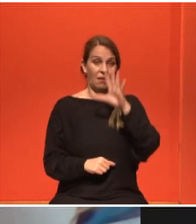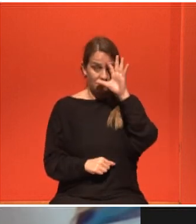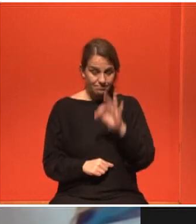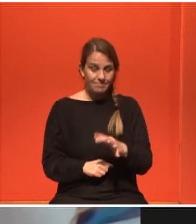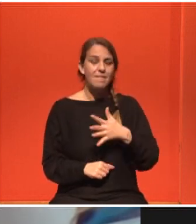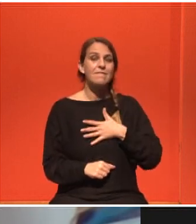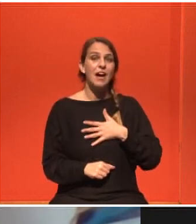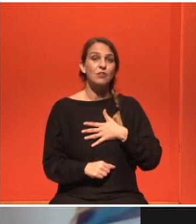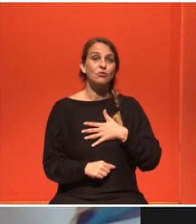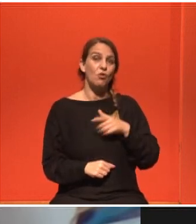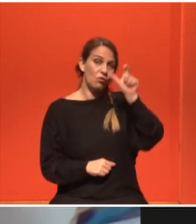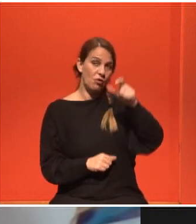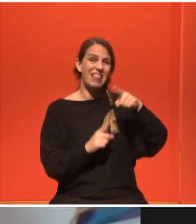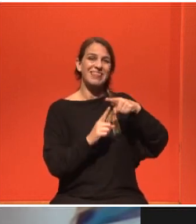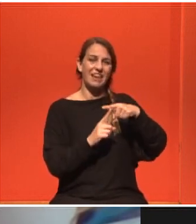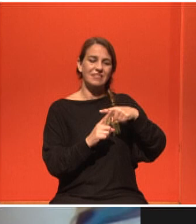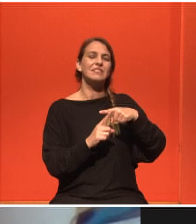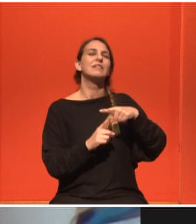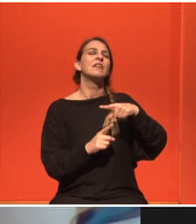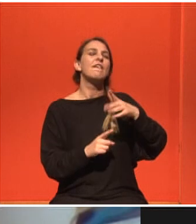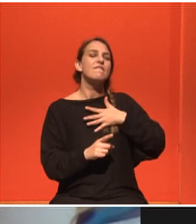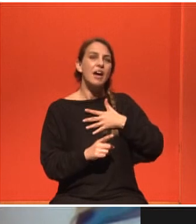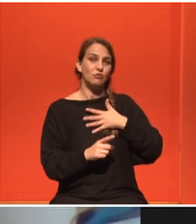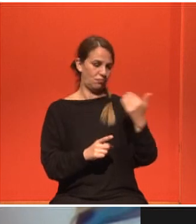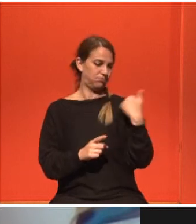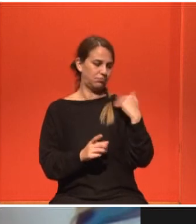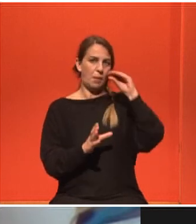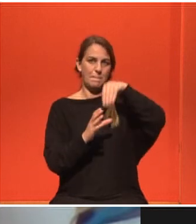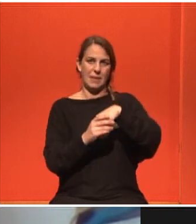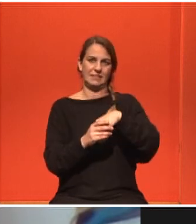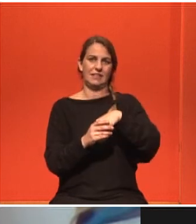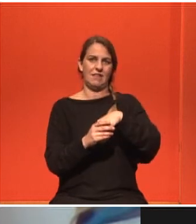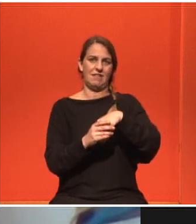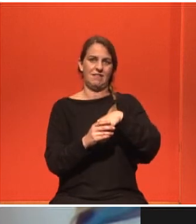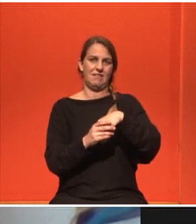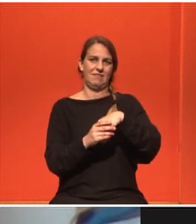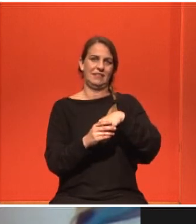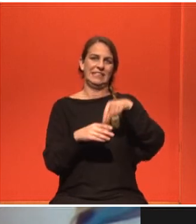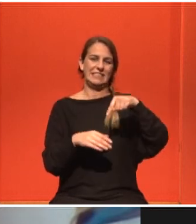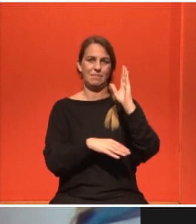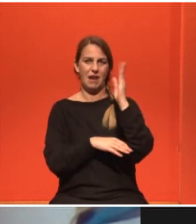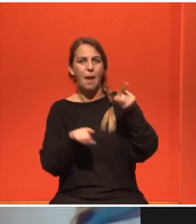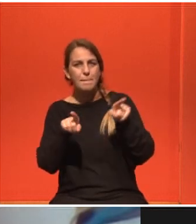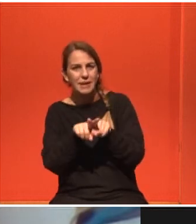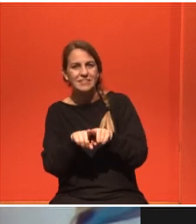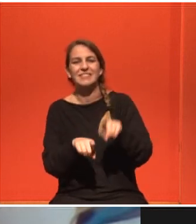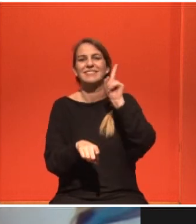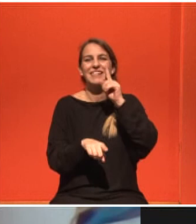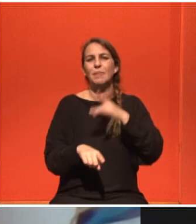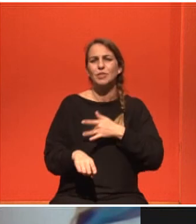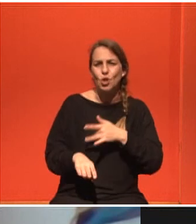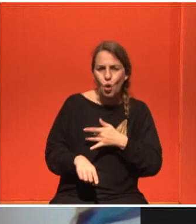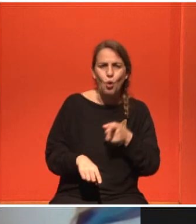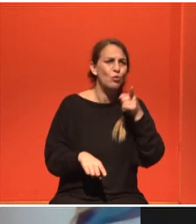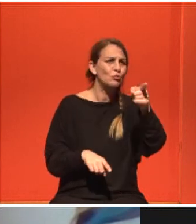ευχαριστήσω, Τάκη, που μου έδωσες την ευκαιρία να συμμετάσχω μαζί με τους συναδέλφους και την ψυχολόγο, αλλά και τον συνάδελφο εκεί